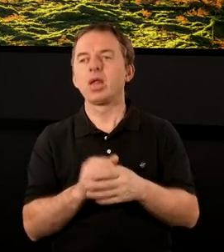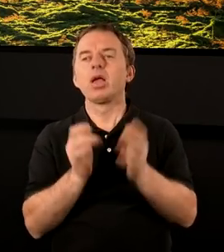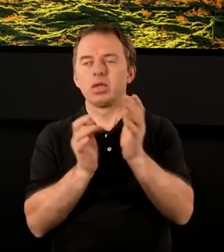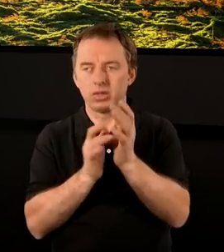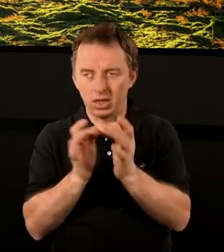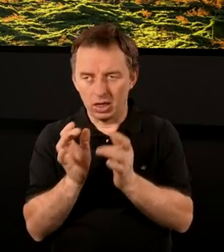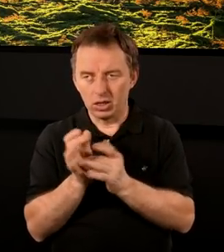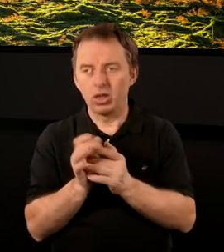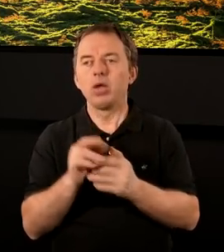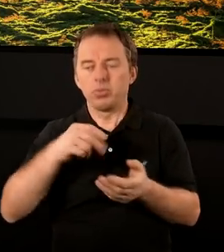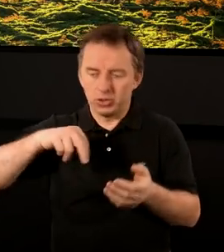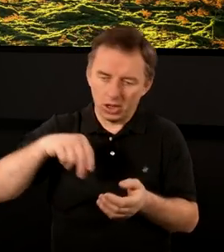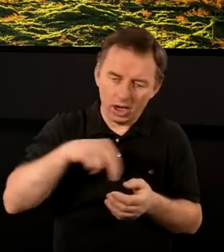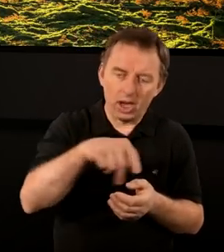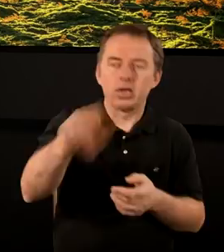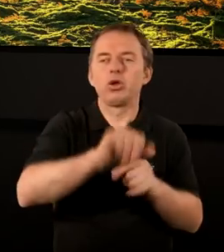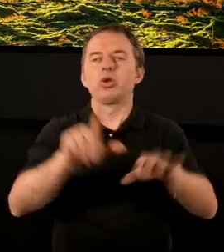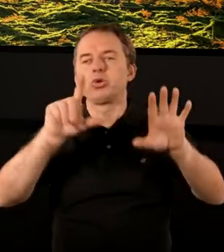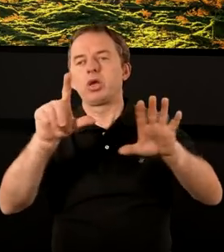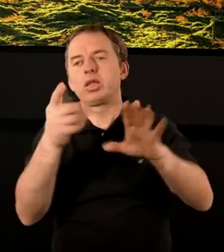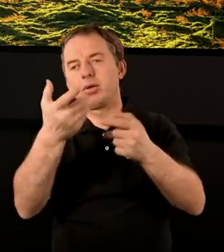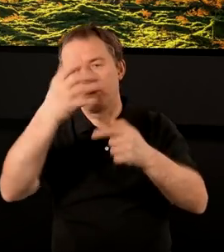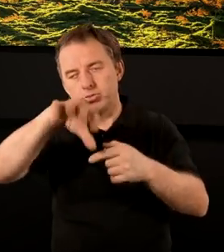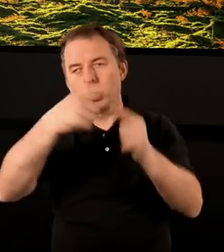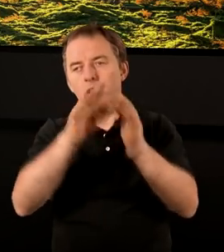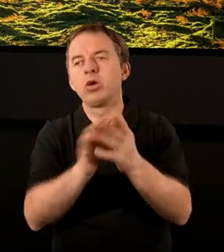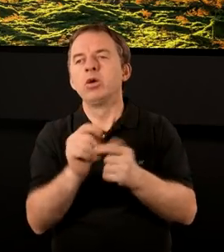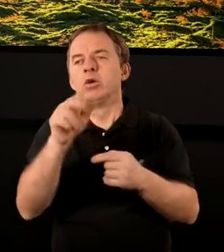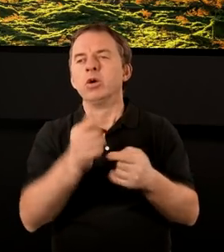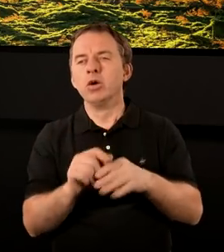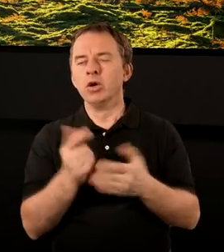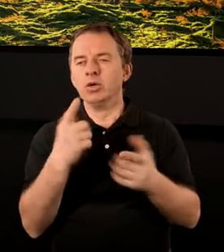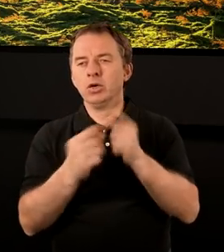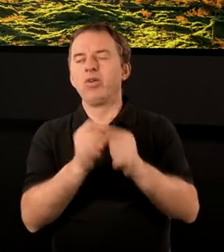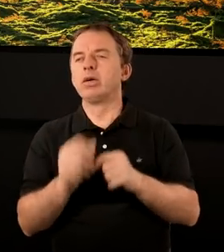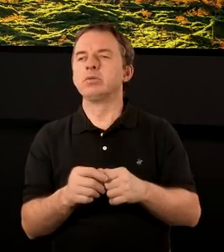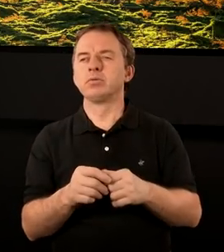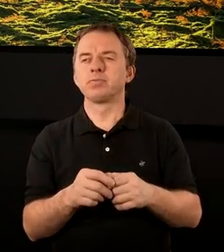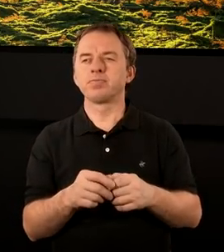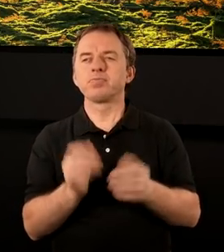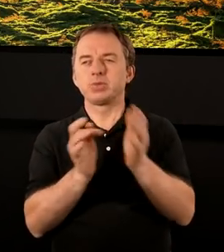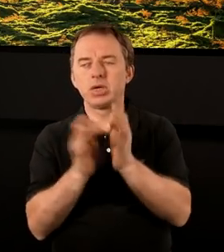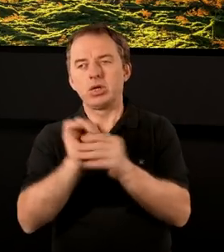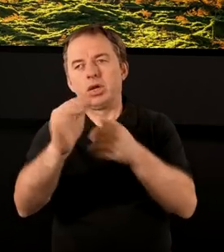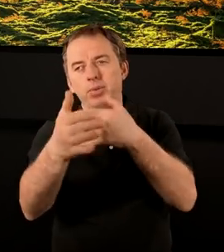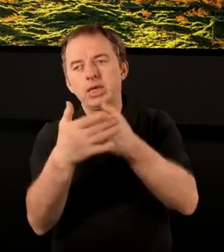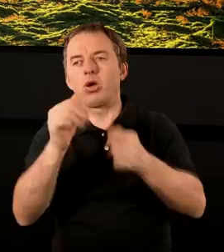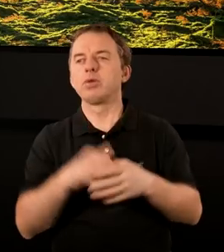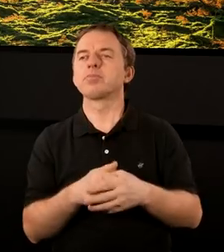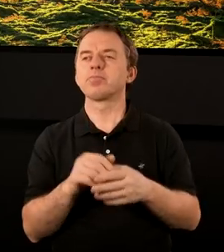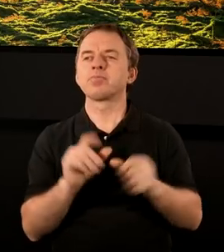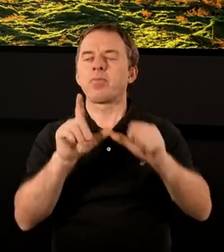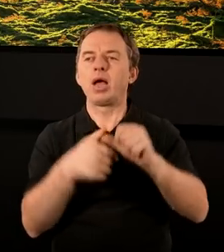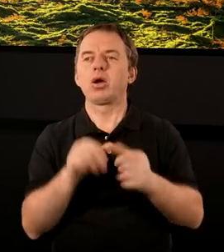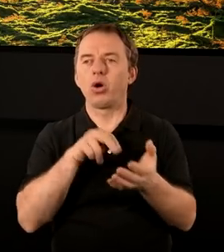A, Jezus jest blisko. On się przechadza pośród tych siedmiu złotych świeczników, trzyma w ręce siedem gwiazd. Jezus jest blisko,